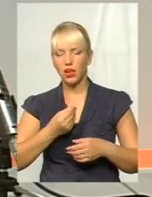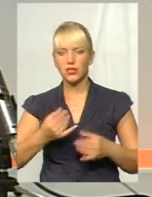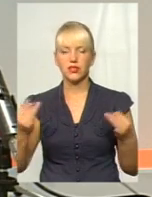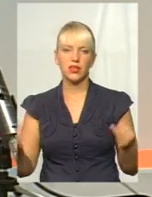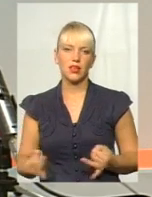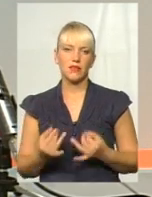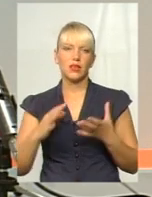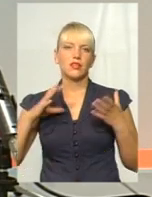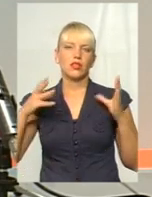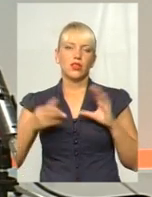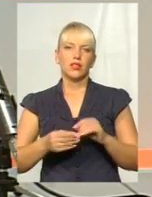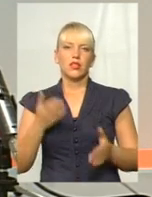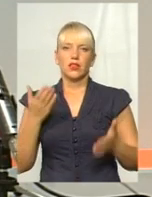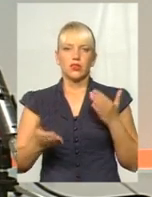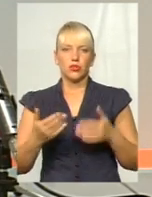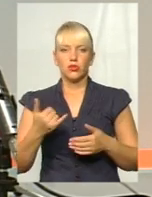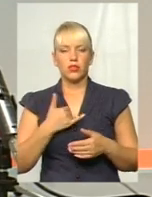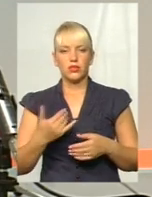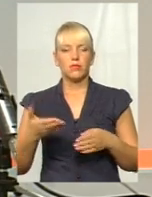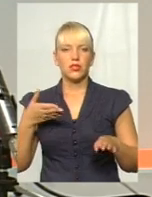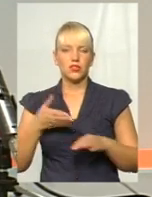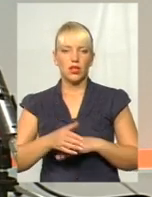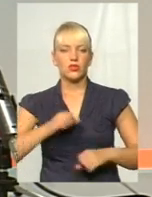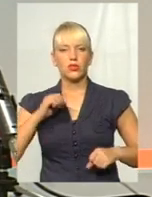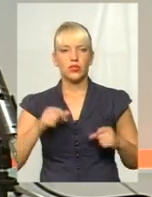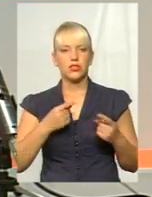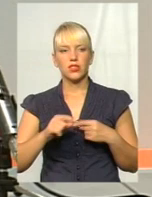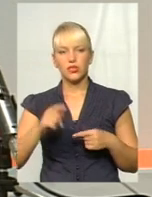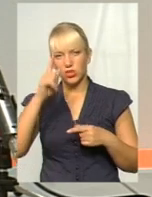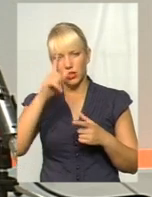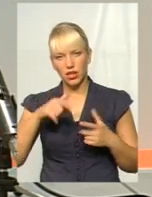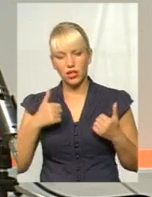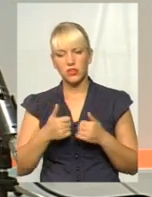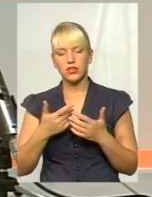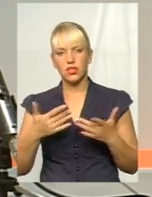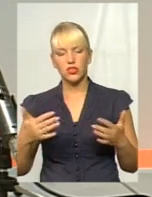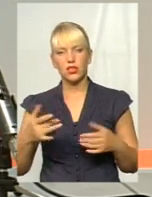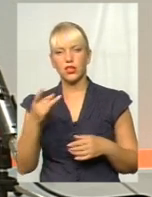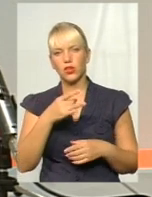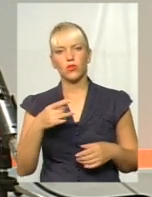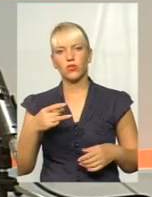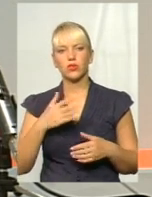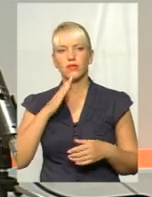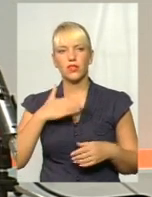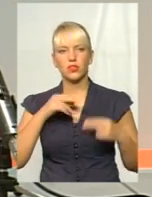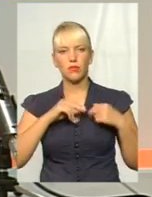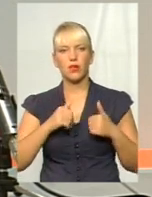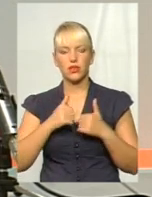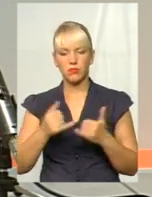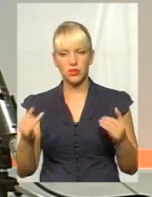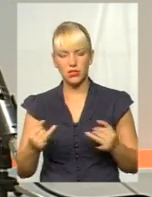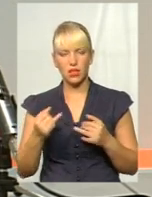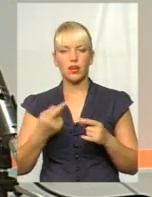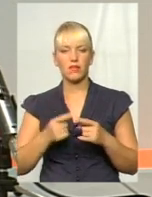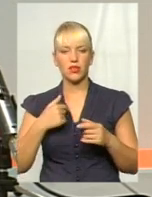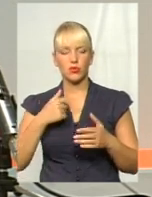цікаві результати. Якщо до нас приїжджають наші колеги з інших країн, з інших регіонів, наші партнери і ми їм цікаві, то я думаю, що